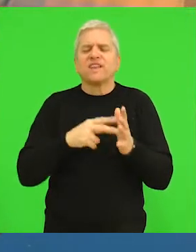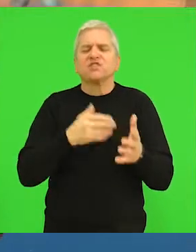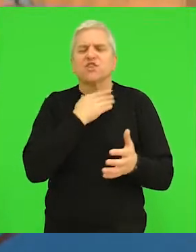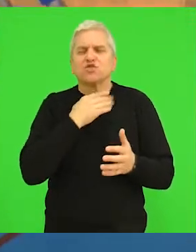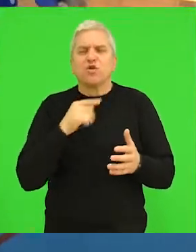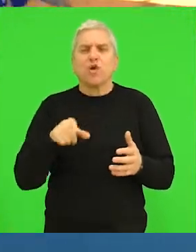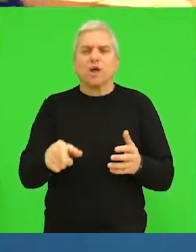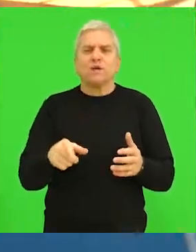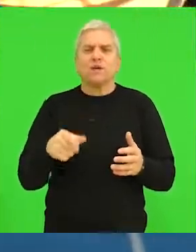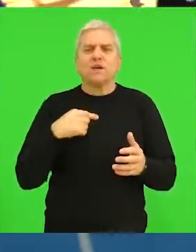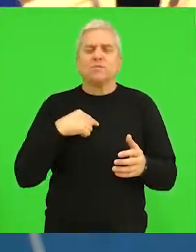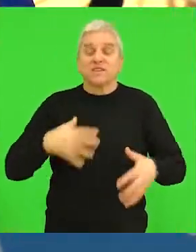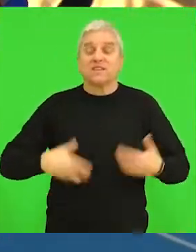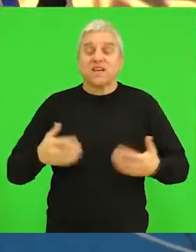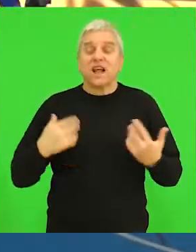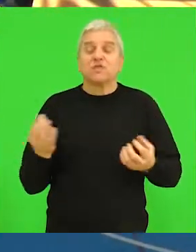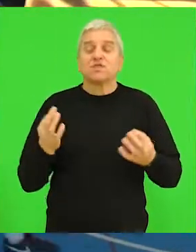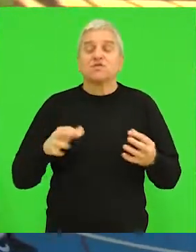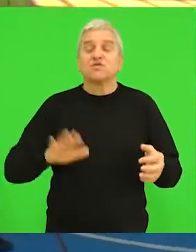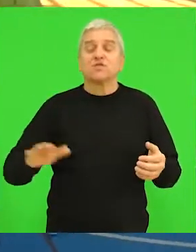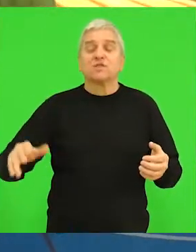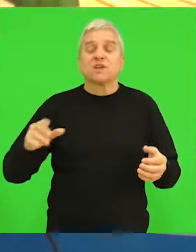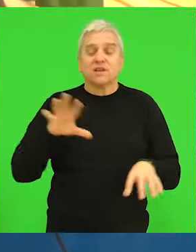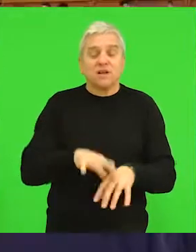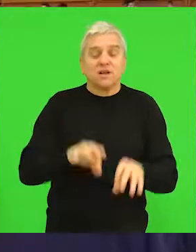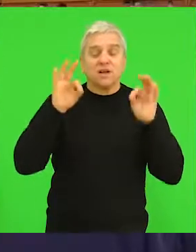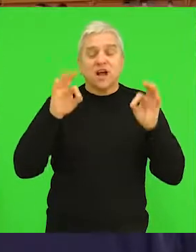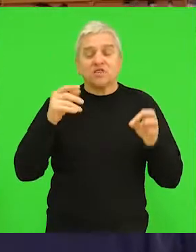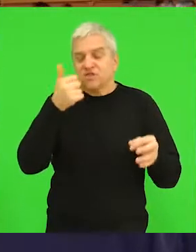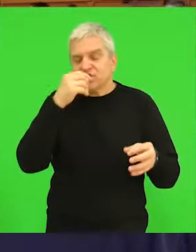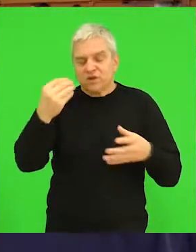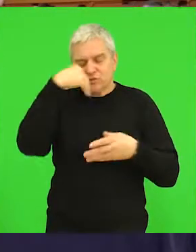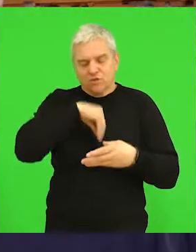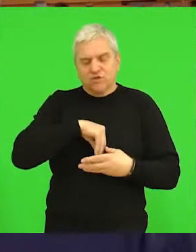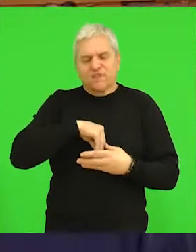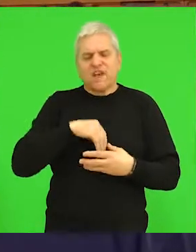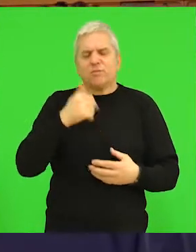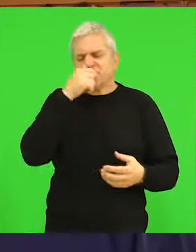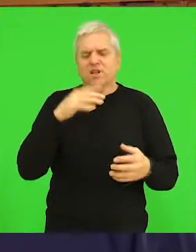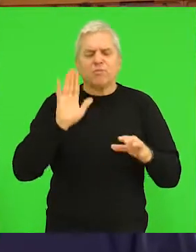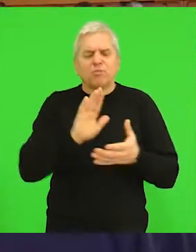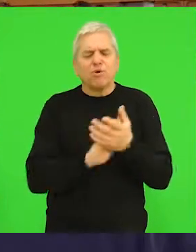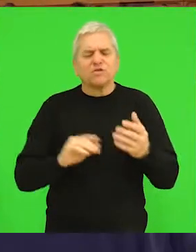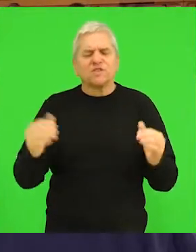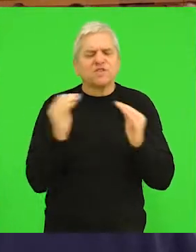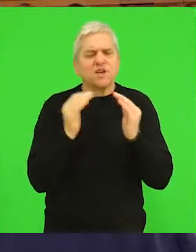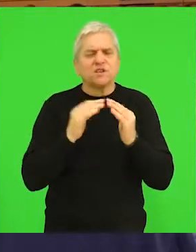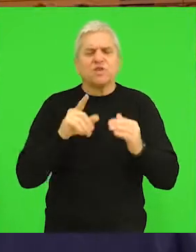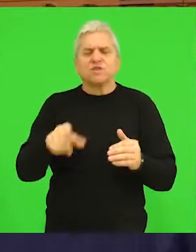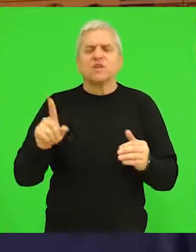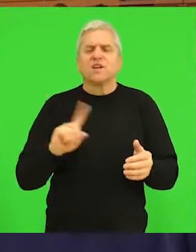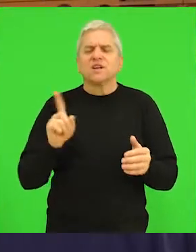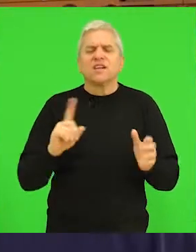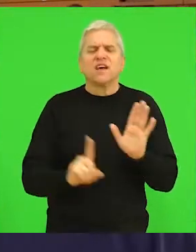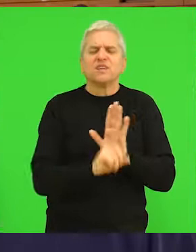tako da stvarno me radoje što su deca pronašli tu nešto u sebi što će ih pokrenuti da se slože i da danas